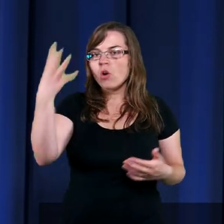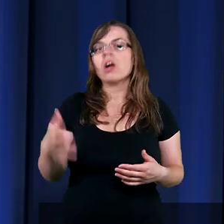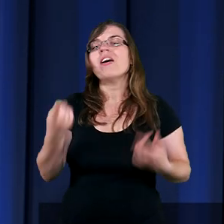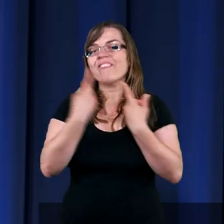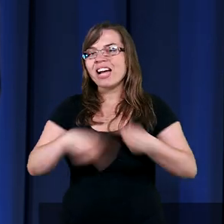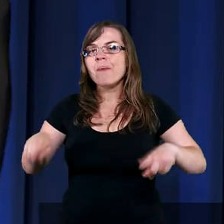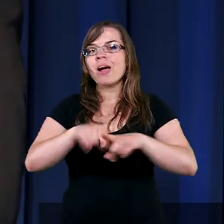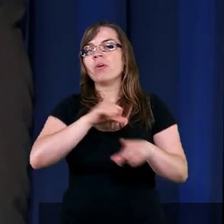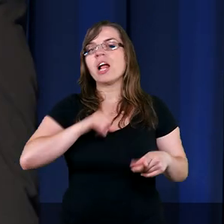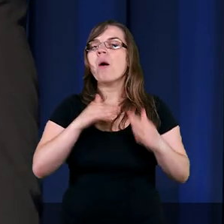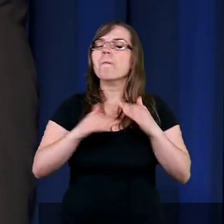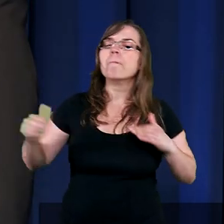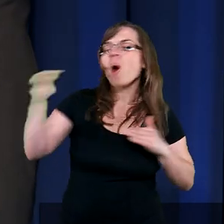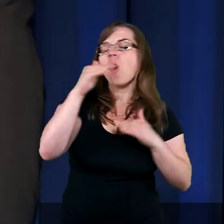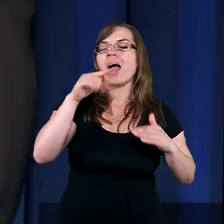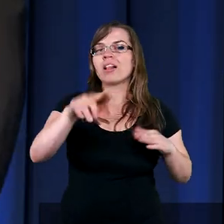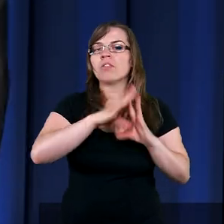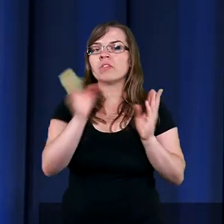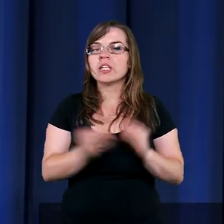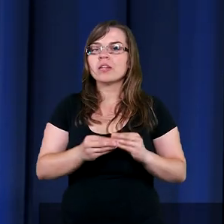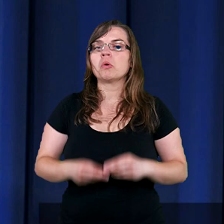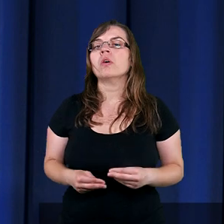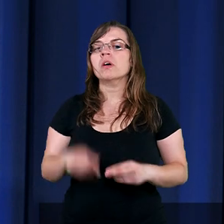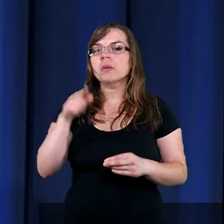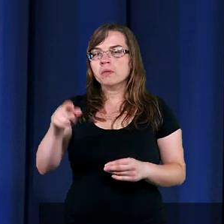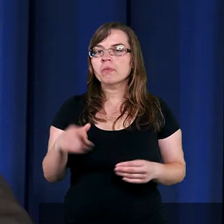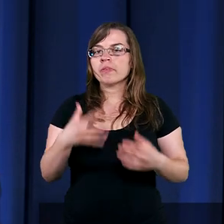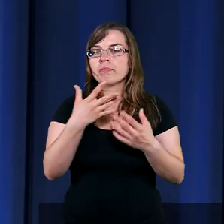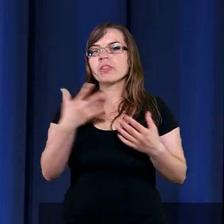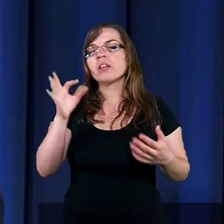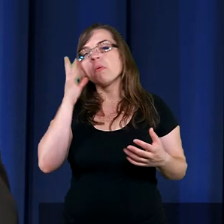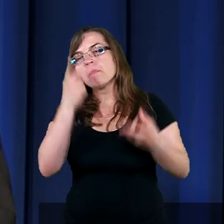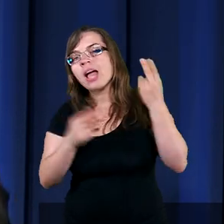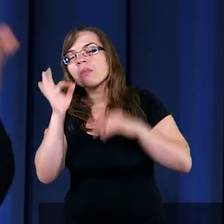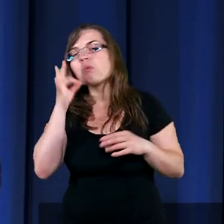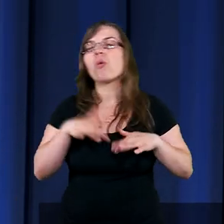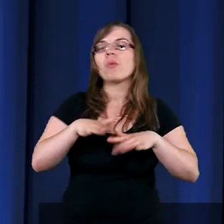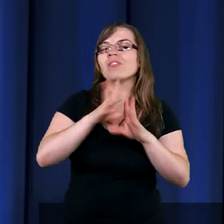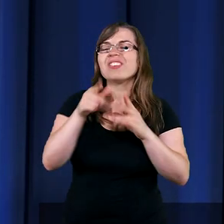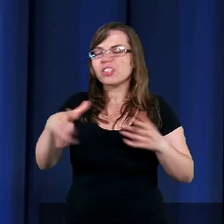wypełniła. Ponadto, Mojżesz chciał wejść do ziemi mlekiem i miodem płynącym.